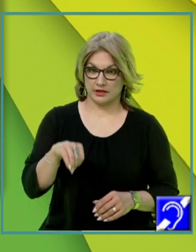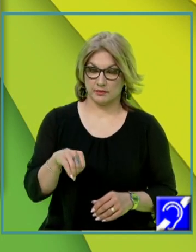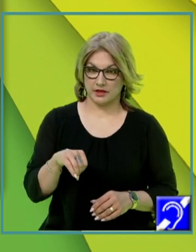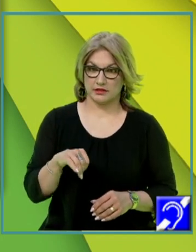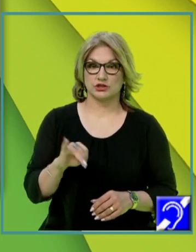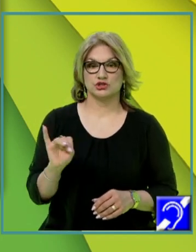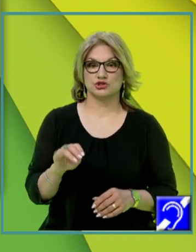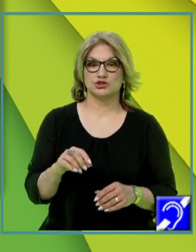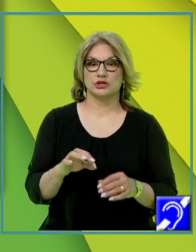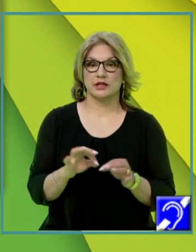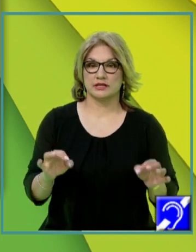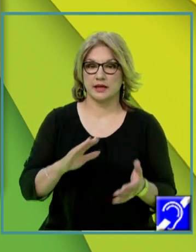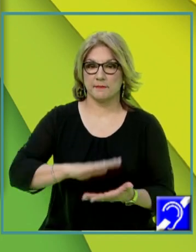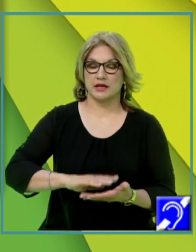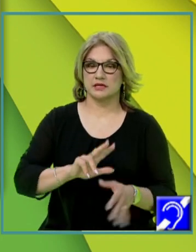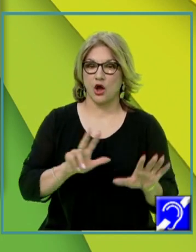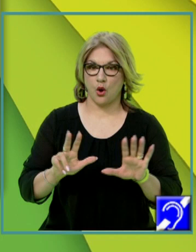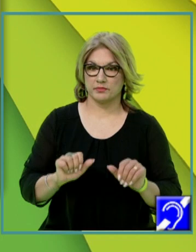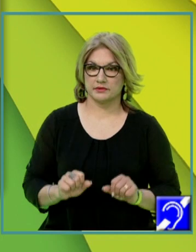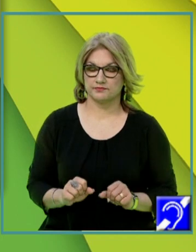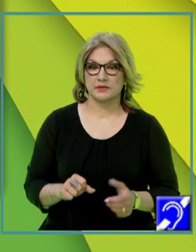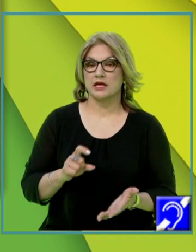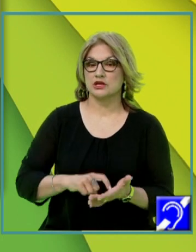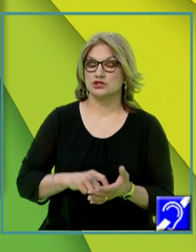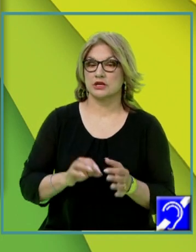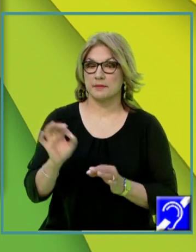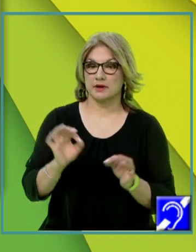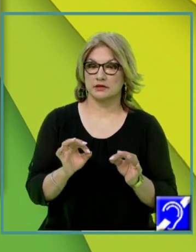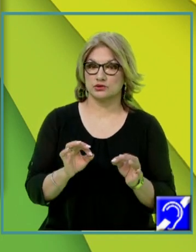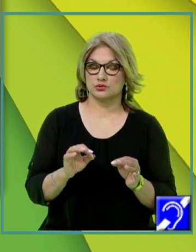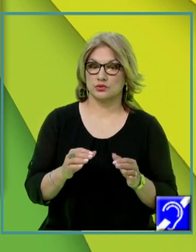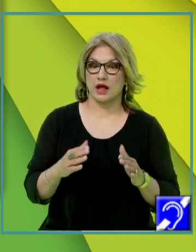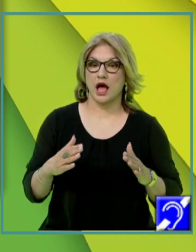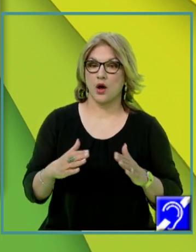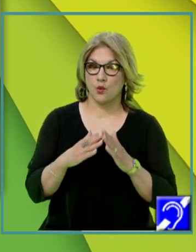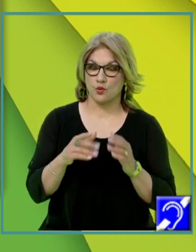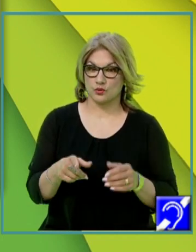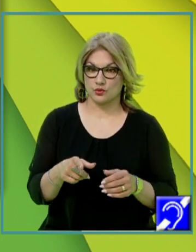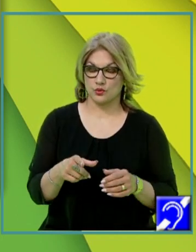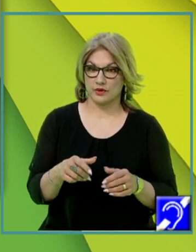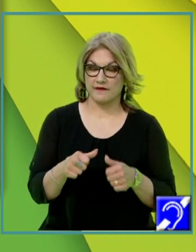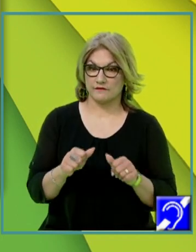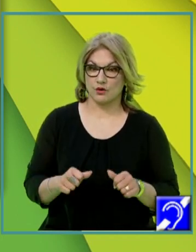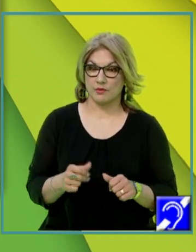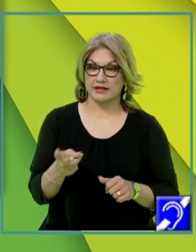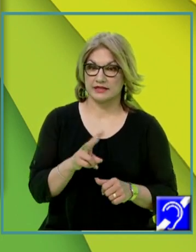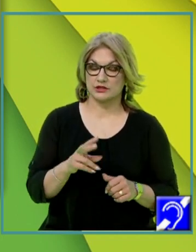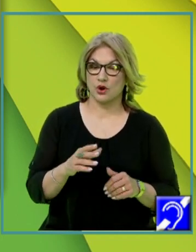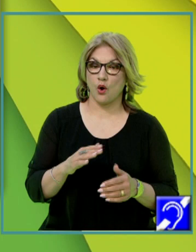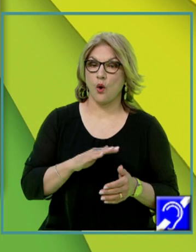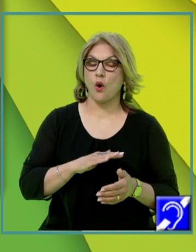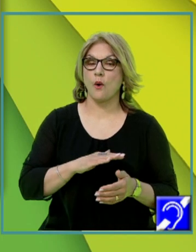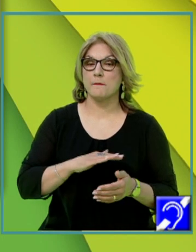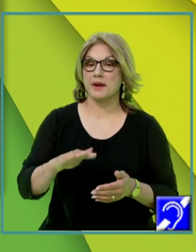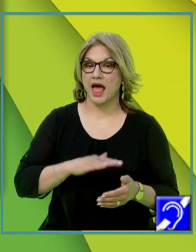bazei este de 8 cm. Și ni se cere măsura unghiului plan corespunzătorul unghiului diedru format de cele două plane. Care?